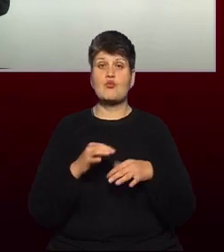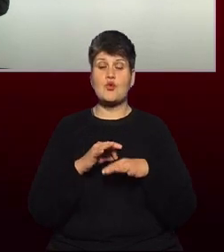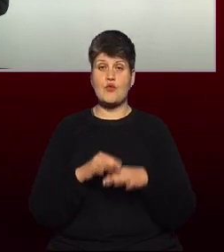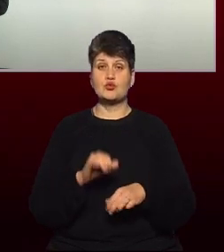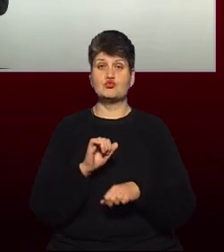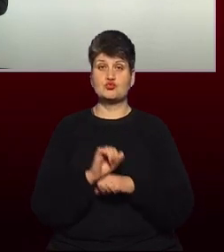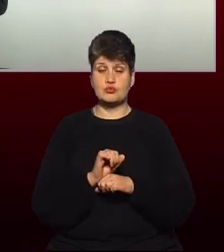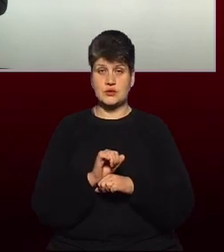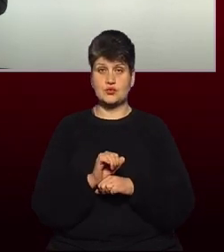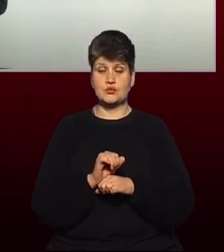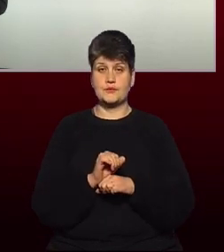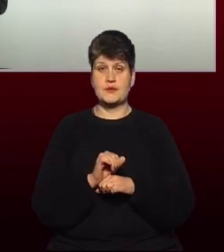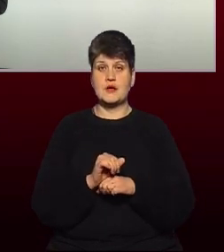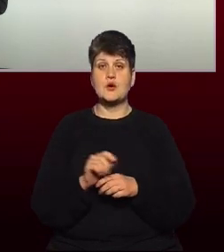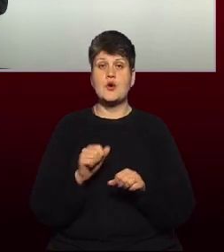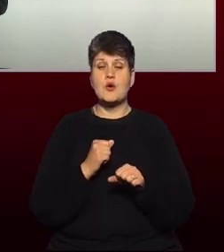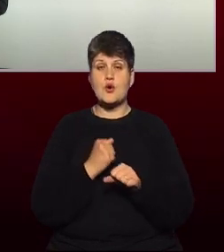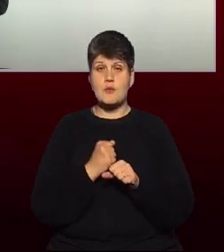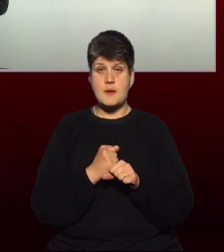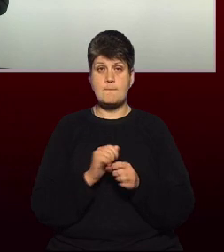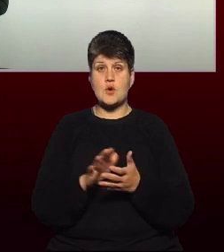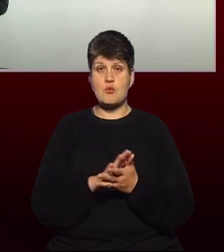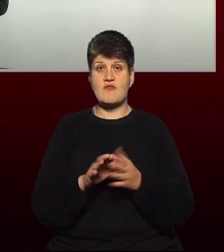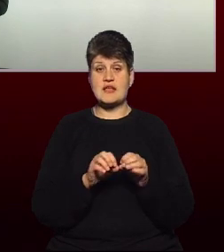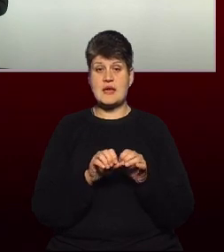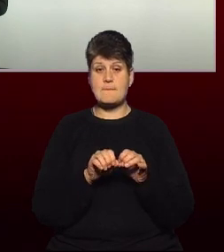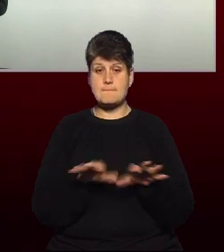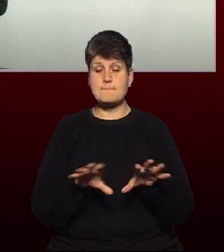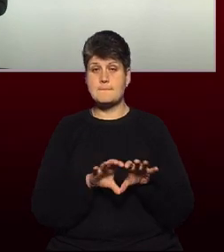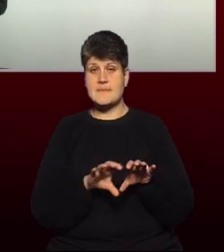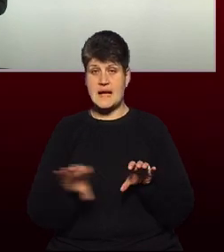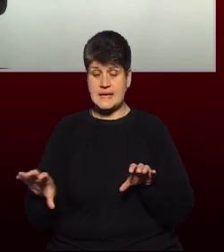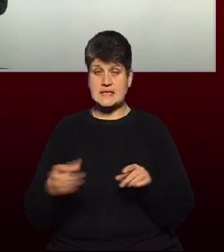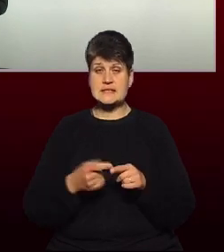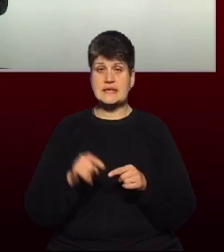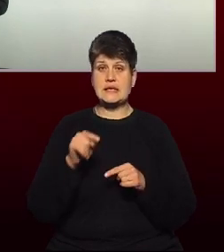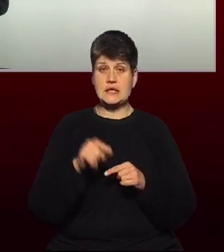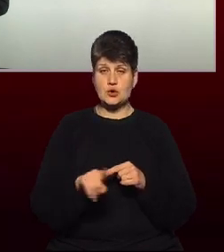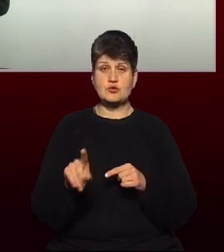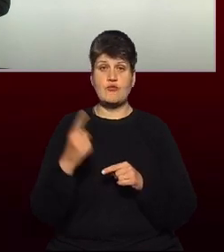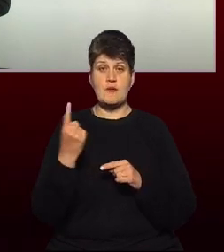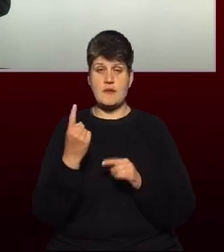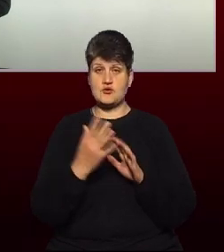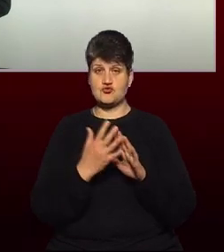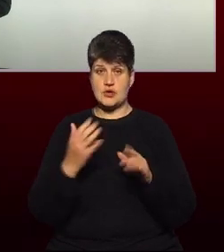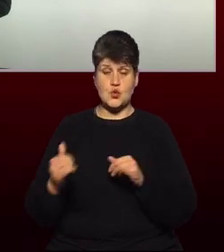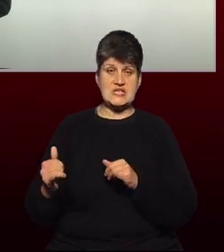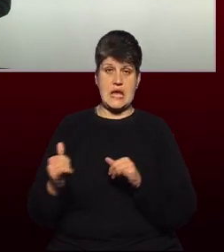станцій, чому проводимо промивання мереж, це для того, щоб в першу чергу забезпечити